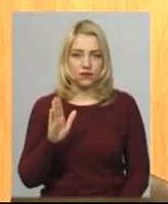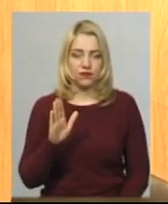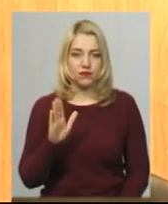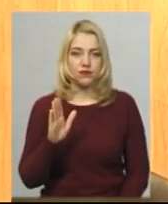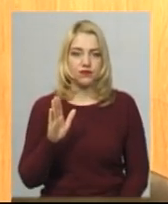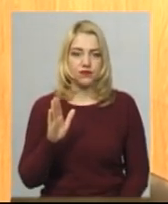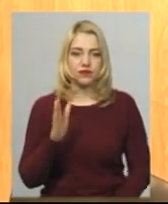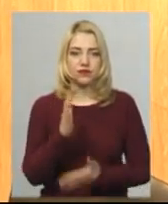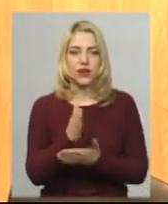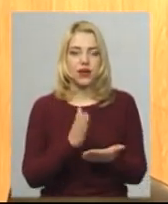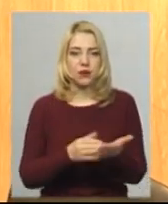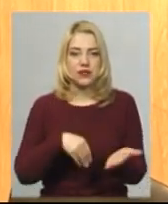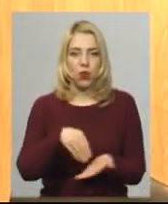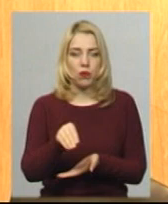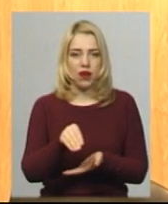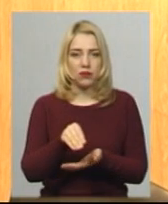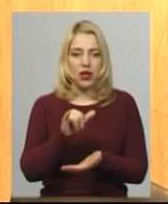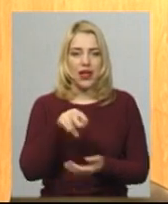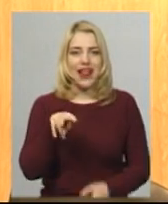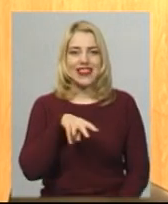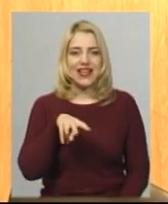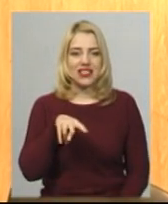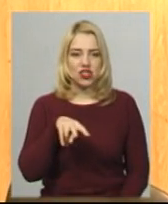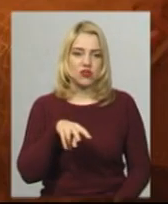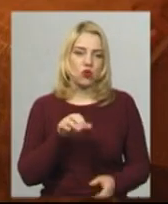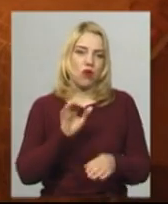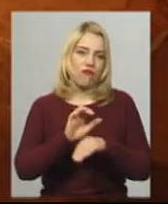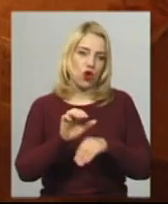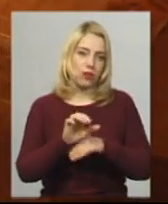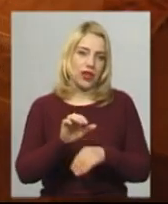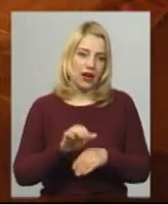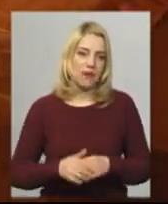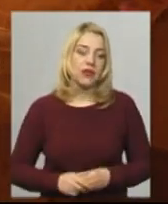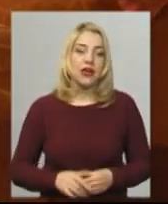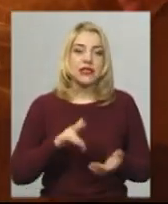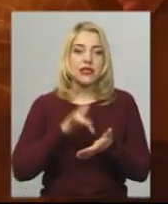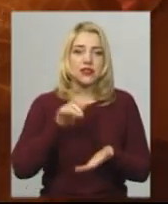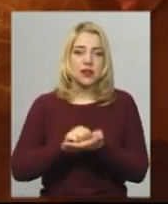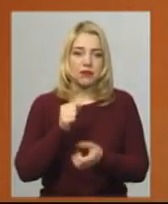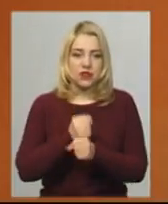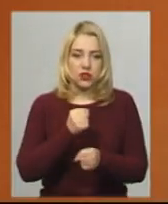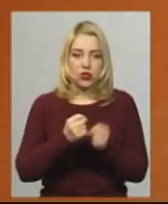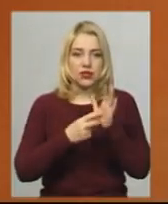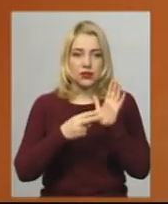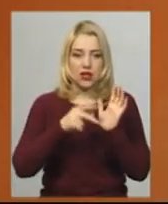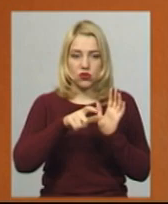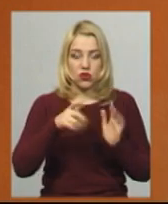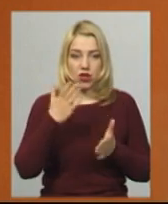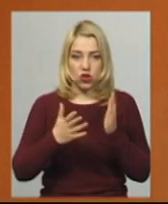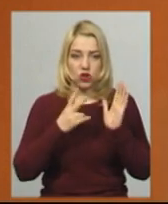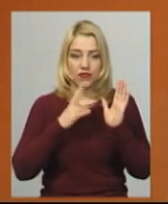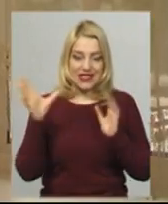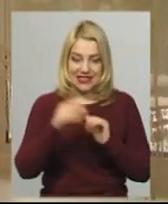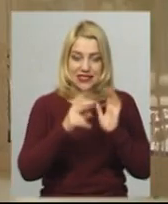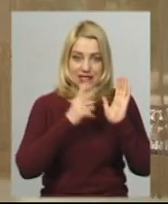Хліб закупляємо також в Литичевського виробника. Зараз у центрі працює 17 осіб. Якщо усі 79